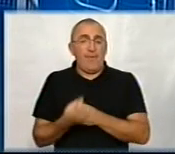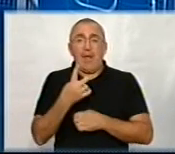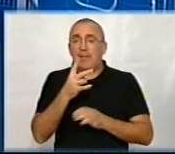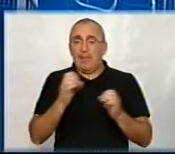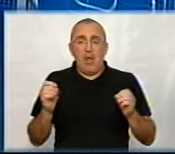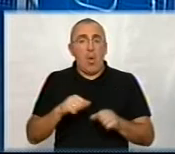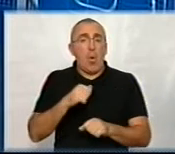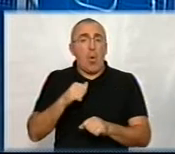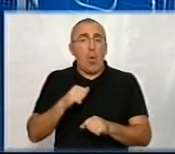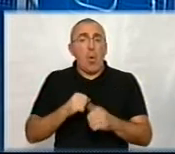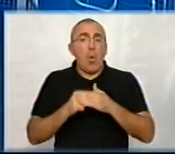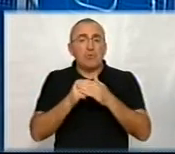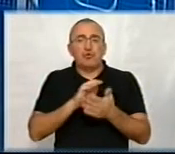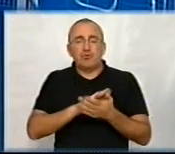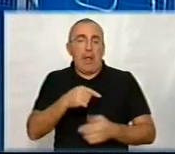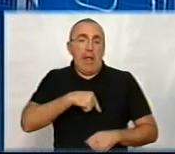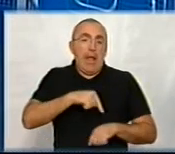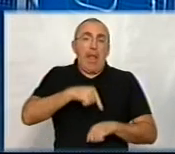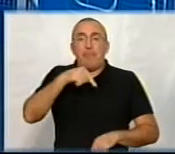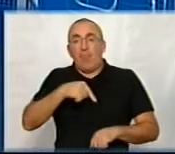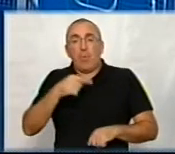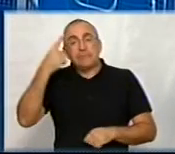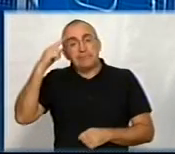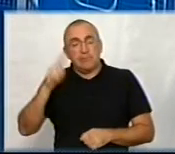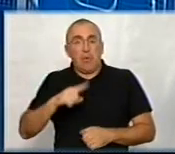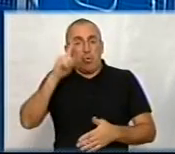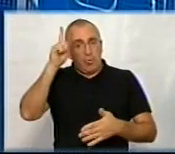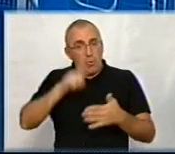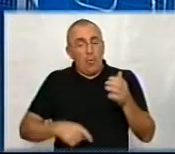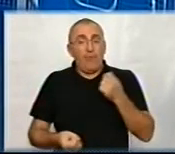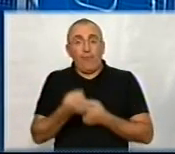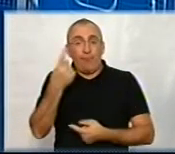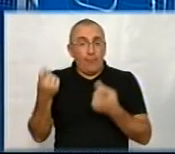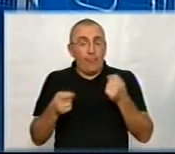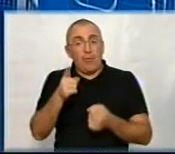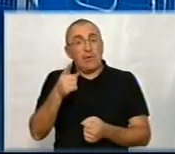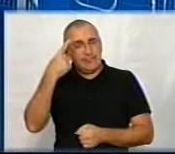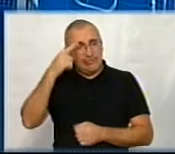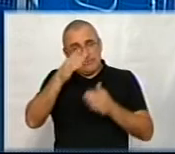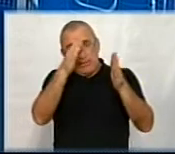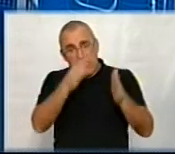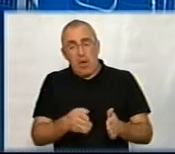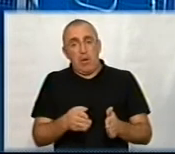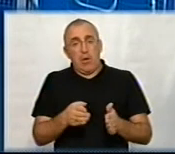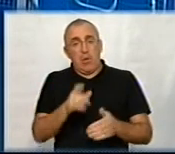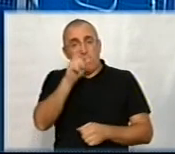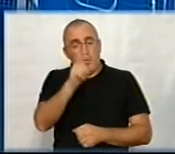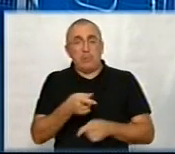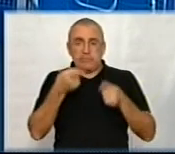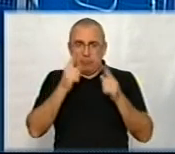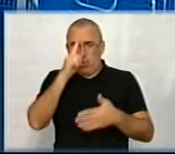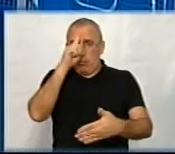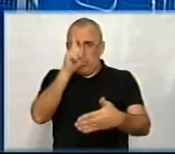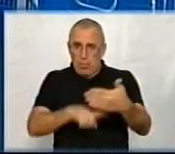на основі чистих емоцій і незнання. Довіра повинна виникати на основі того, чи ви знаєте цю людину, чи ви справді